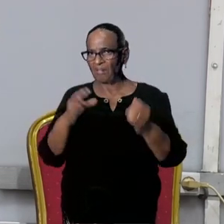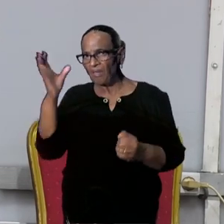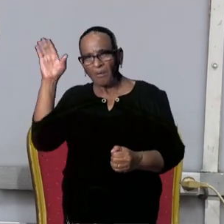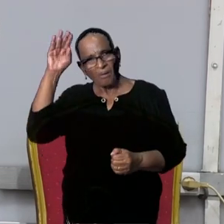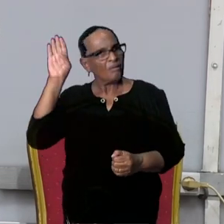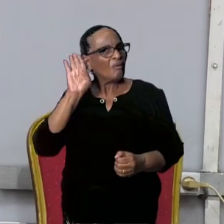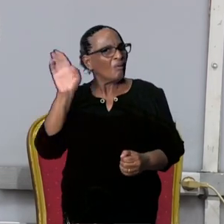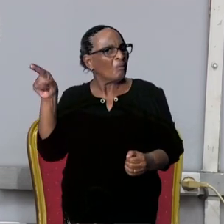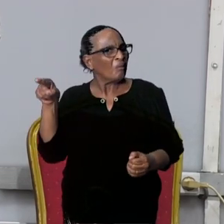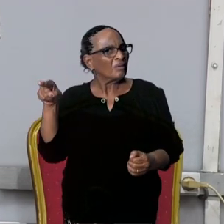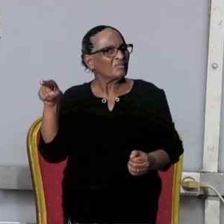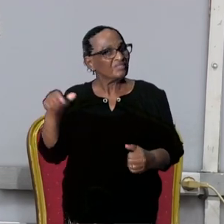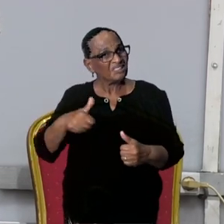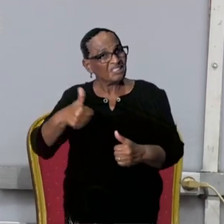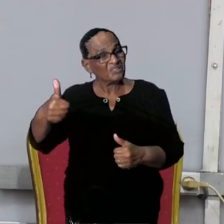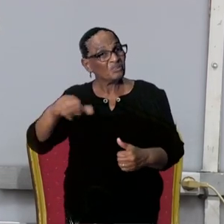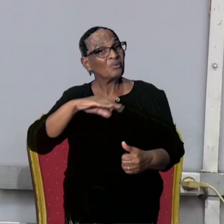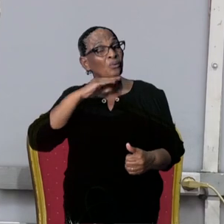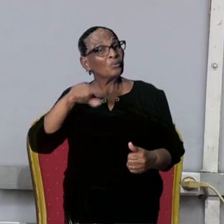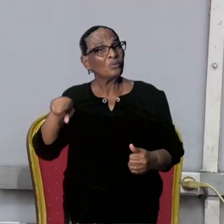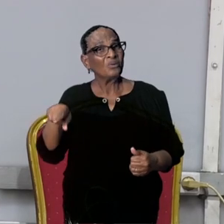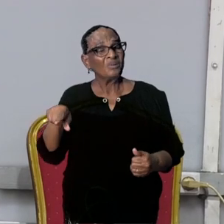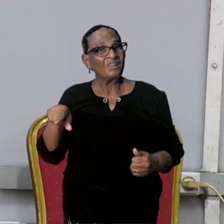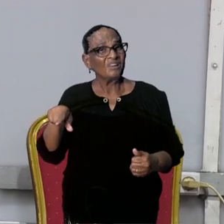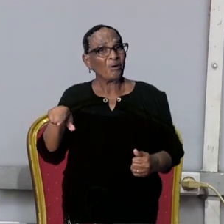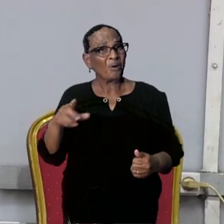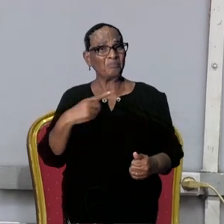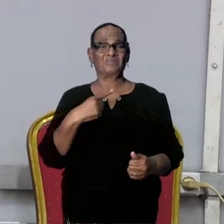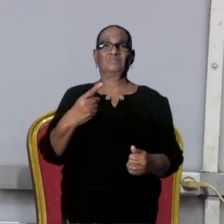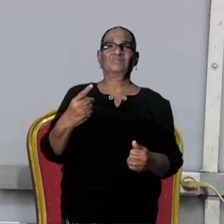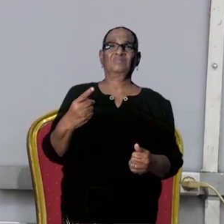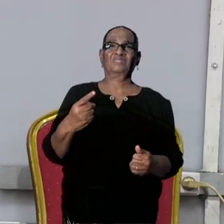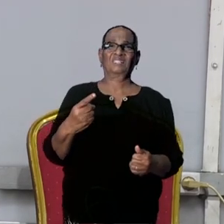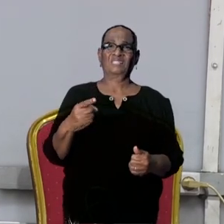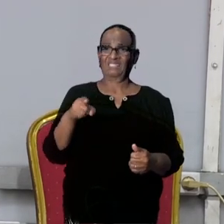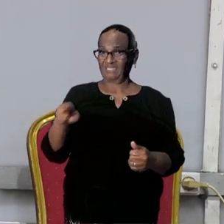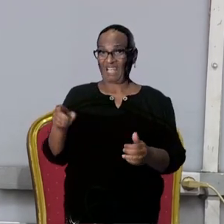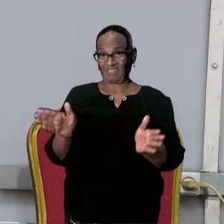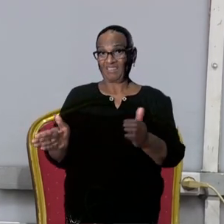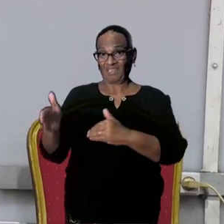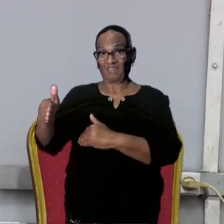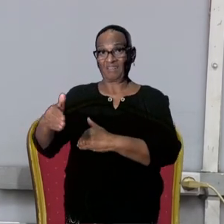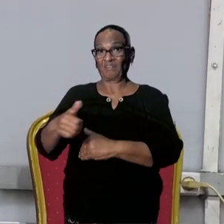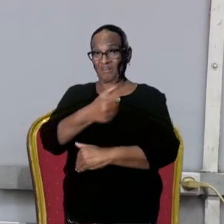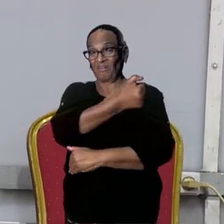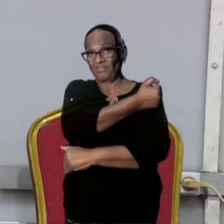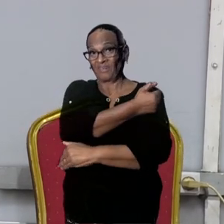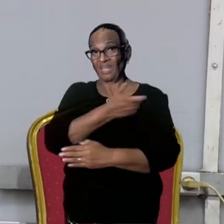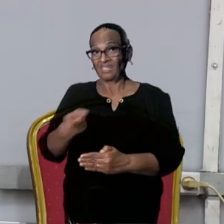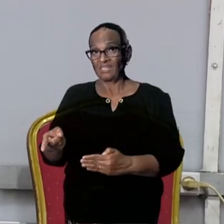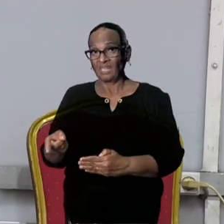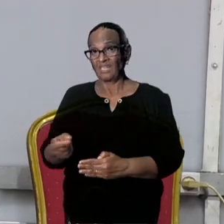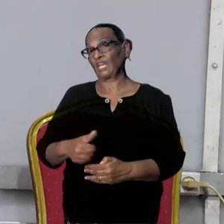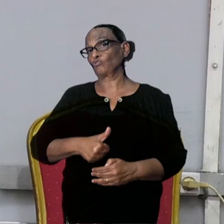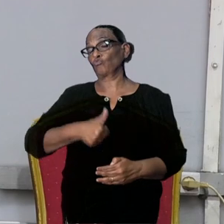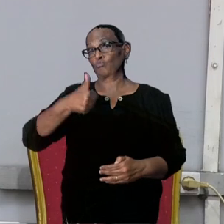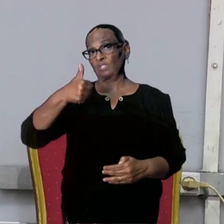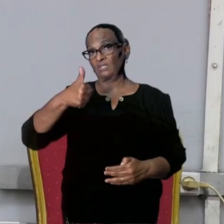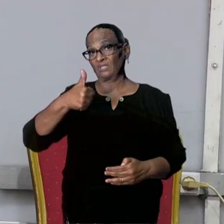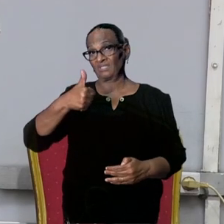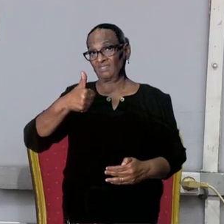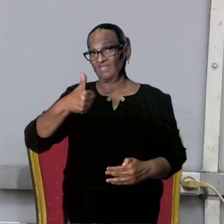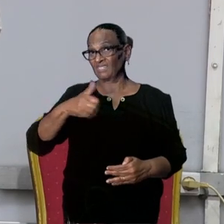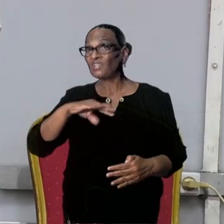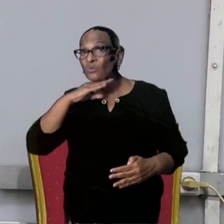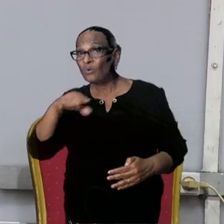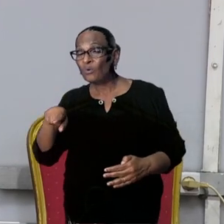dat eigenlijk genoeg. Of om te zeggen van met dat vaccin, met dat percentage aan effectiviteit, is